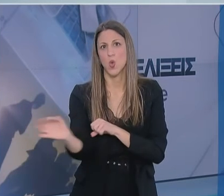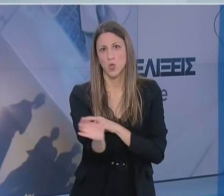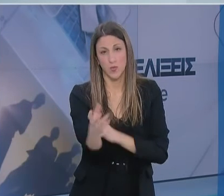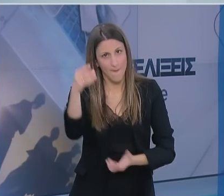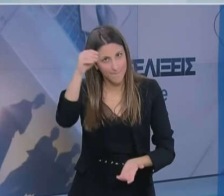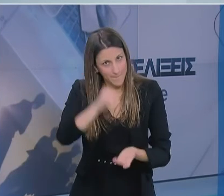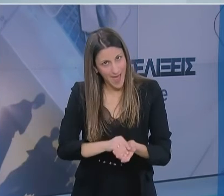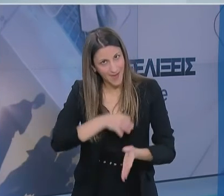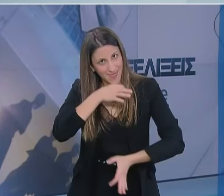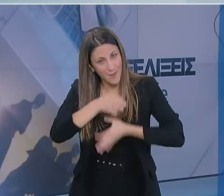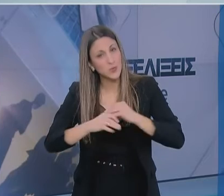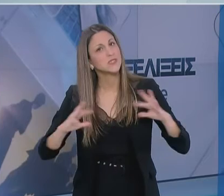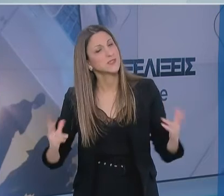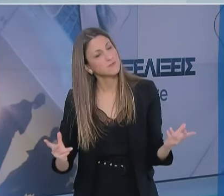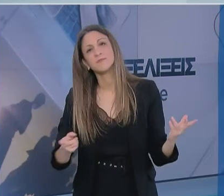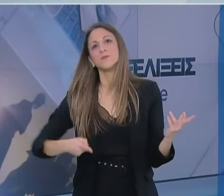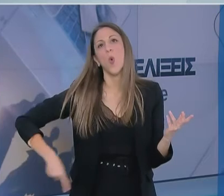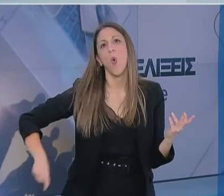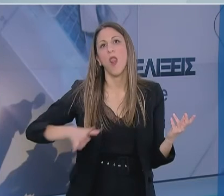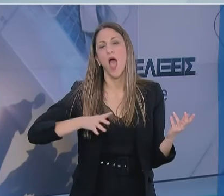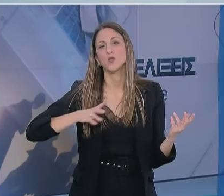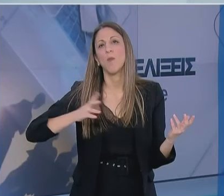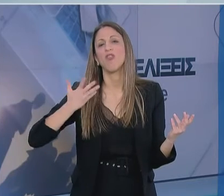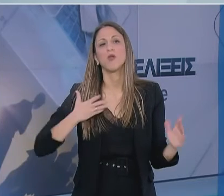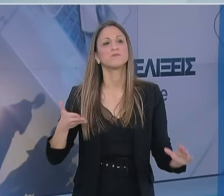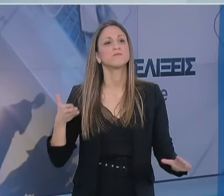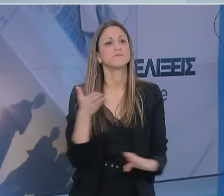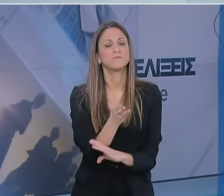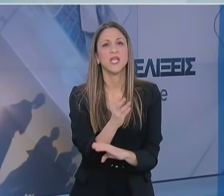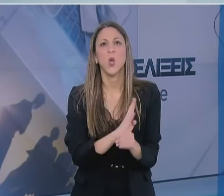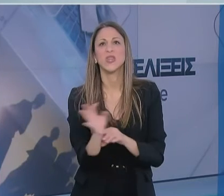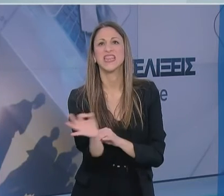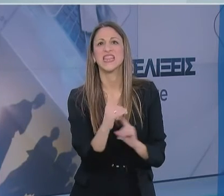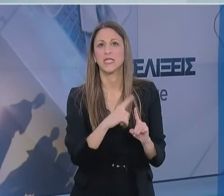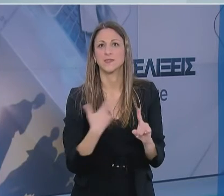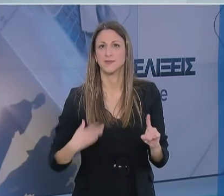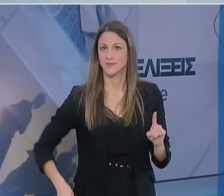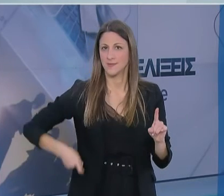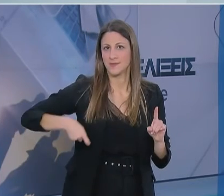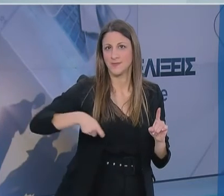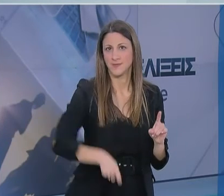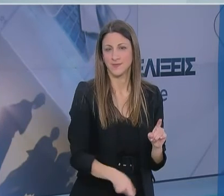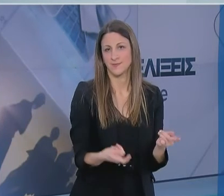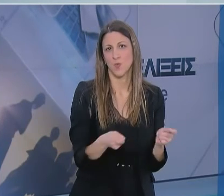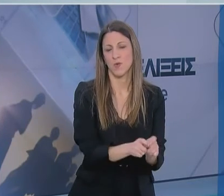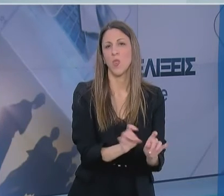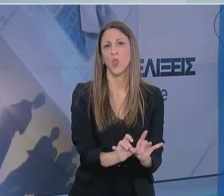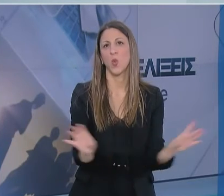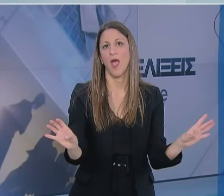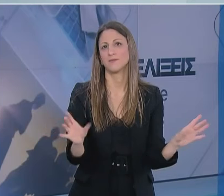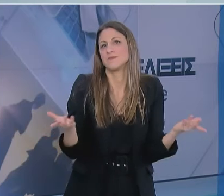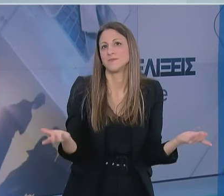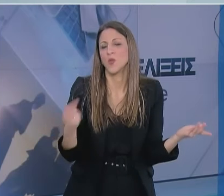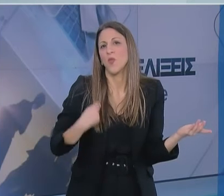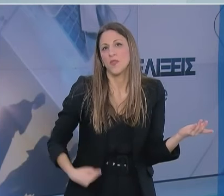να επαναλάβω για μία ακόμη φορά, ότι κανένας συμπολίτης μας δεν έχει πληρώσει, ούτε πρόκειται να πληρώσει στο μέλλον για υπηρεσία που